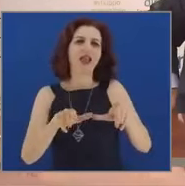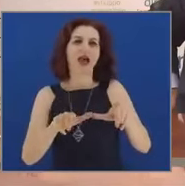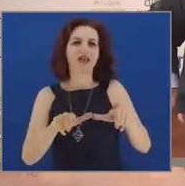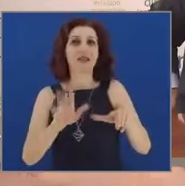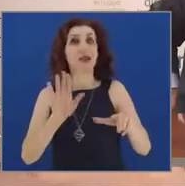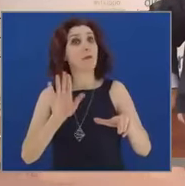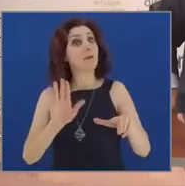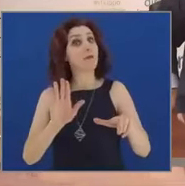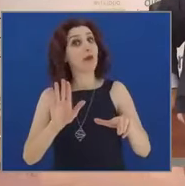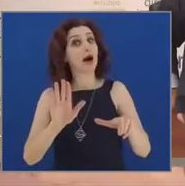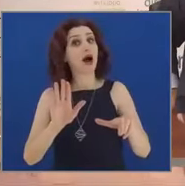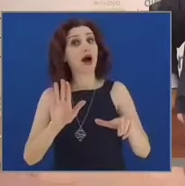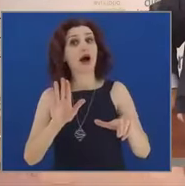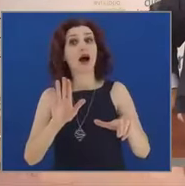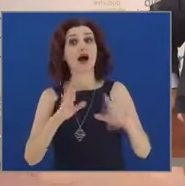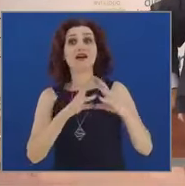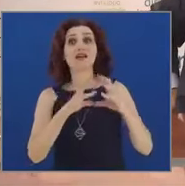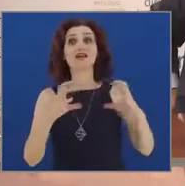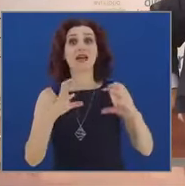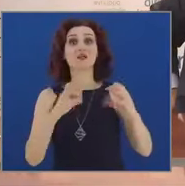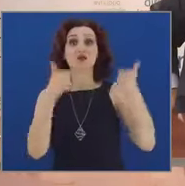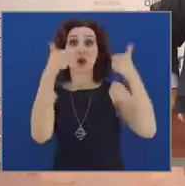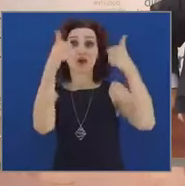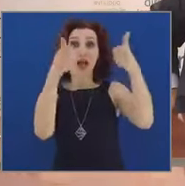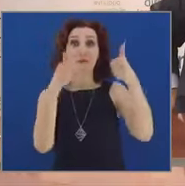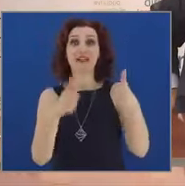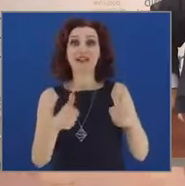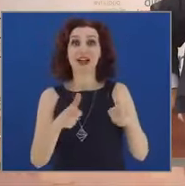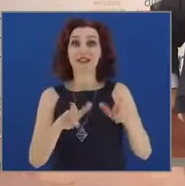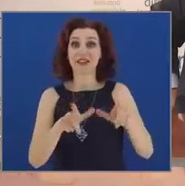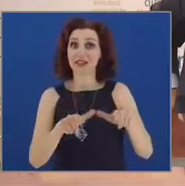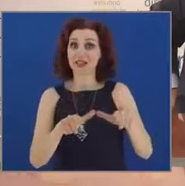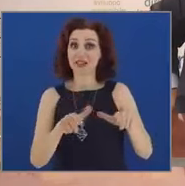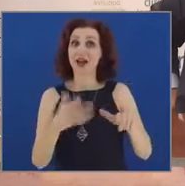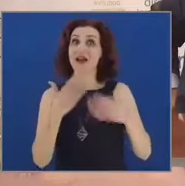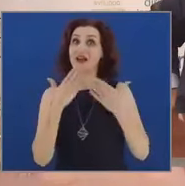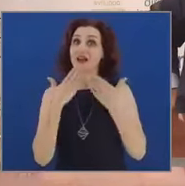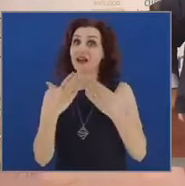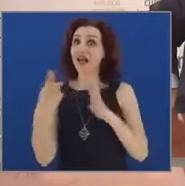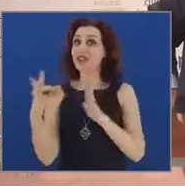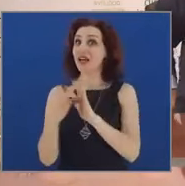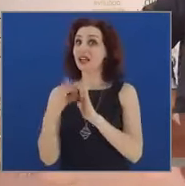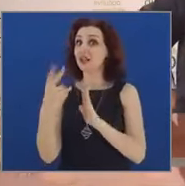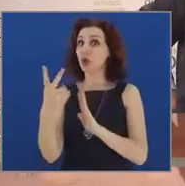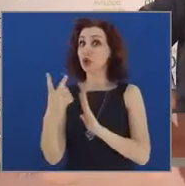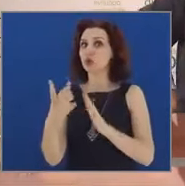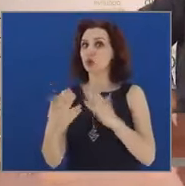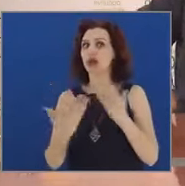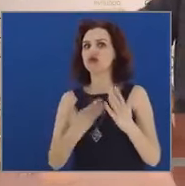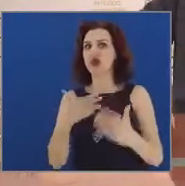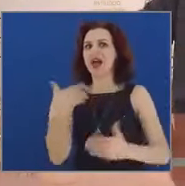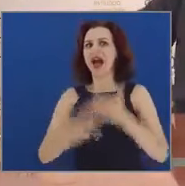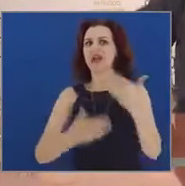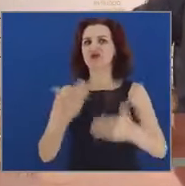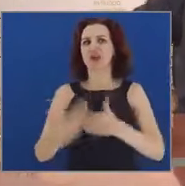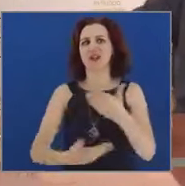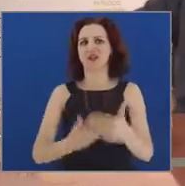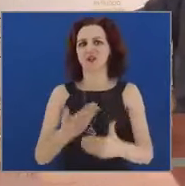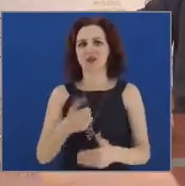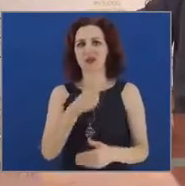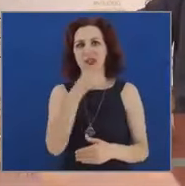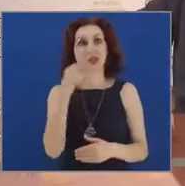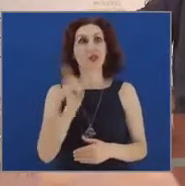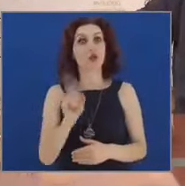laziali potranno beneficiare delle accelerazioni previste dall'articolo 2, senza bisogno di un nuovo atto del